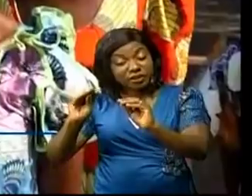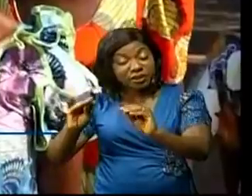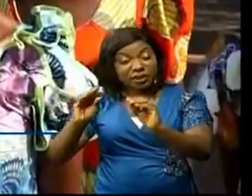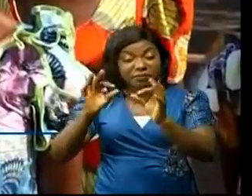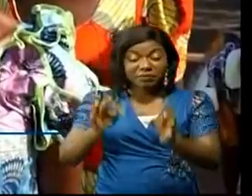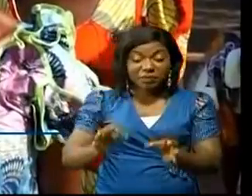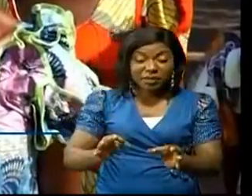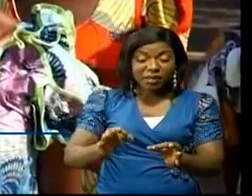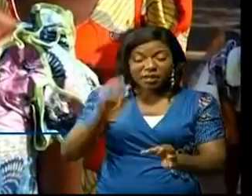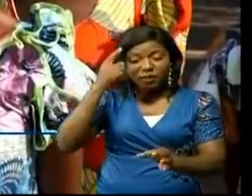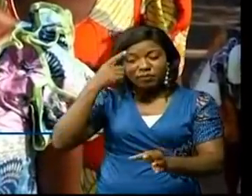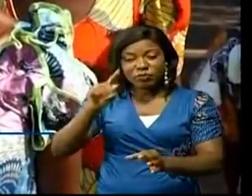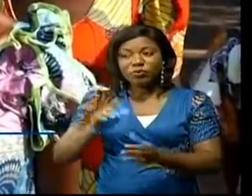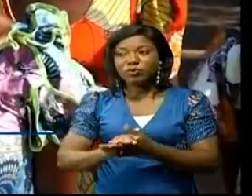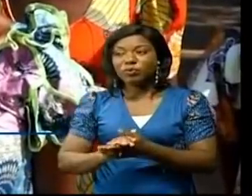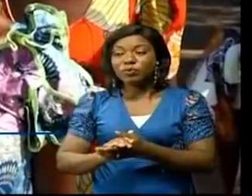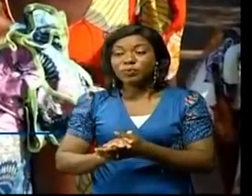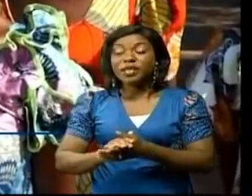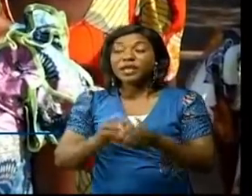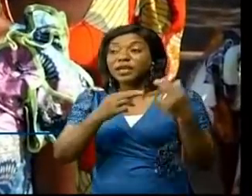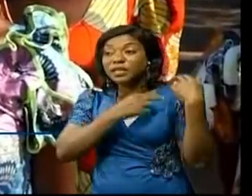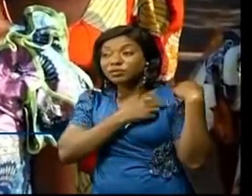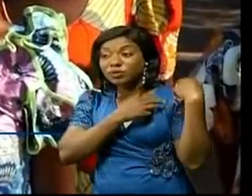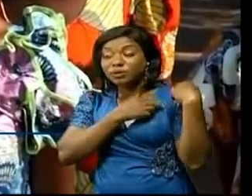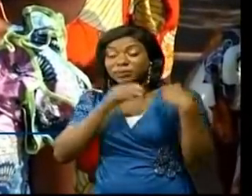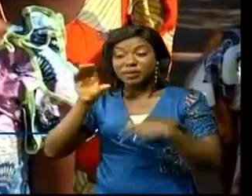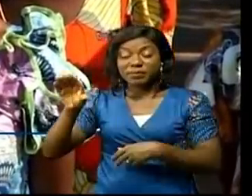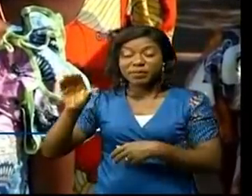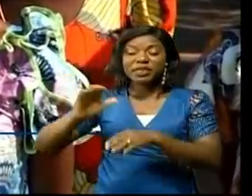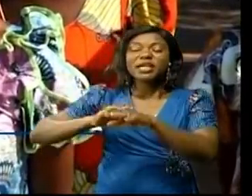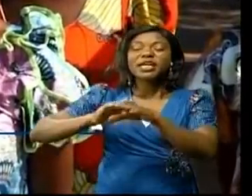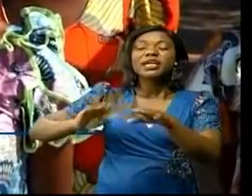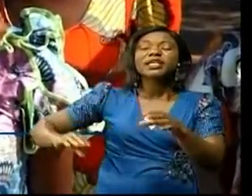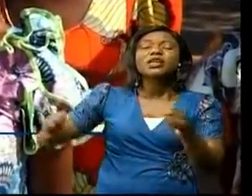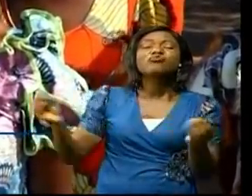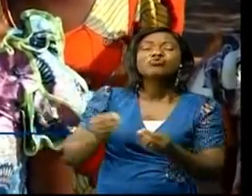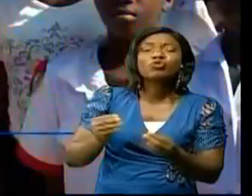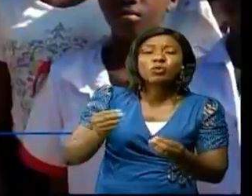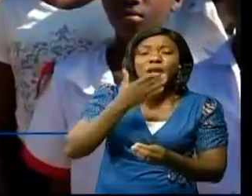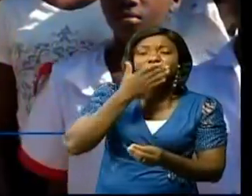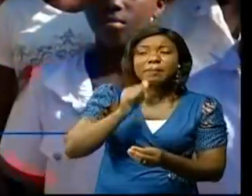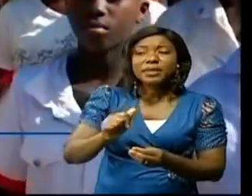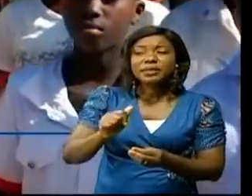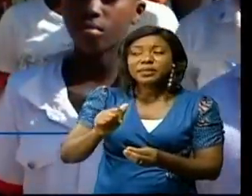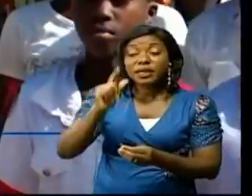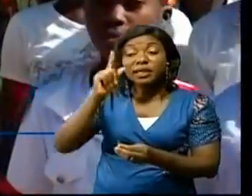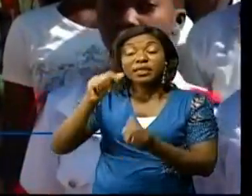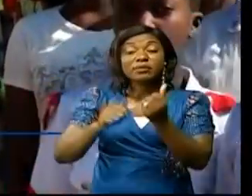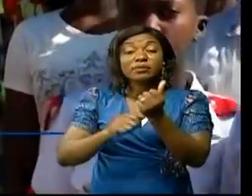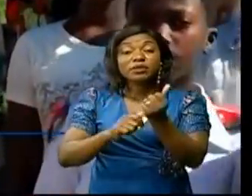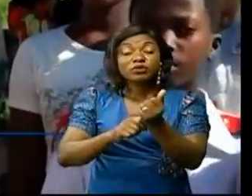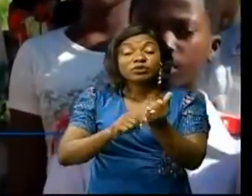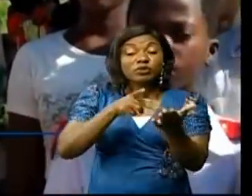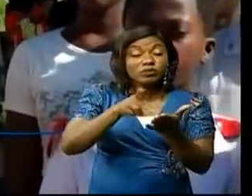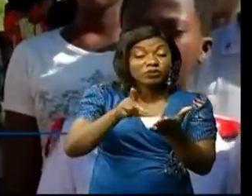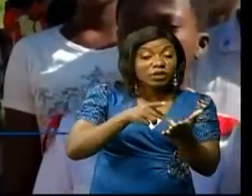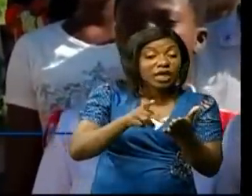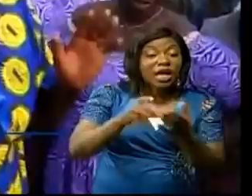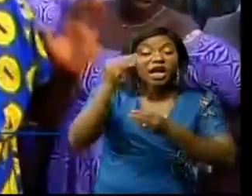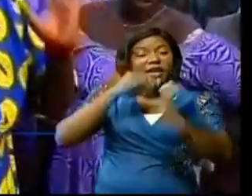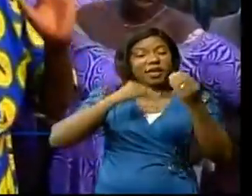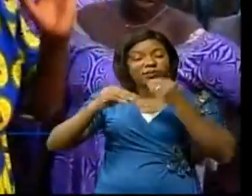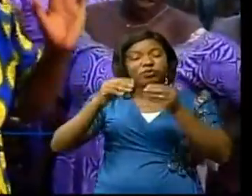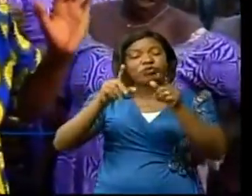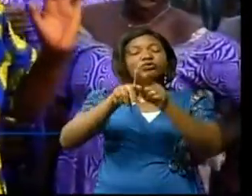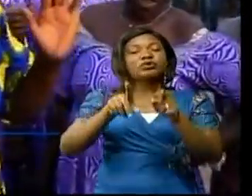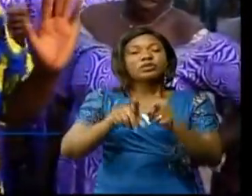Pour le géant de la banque à Friland, ce retard de salaire est dû aux abus d'un agent payeur. Pour ce, il a été